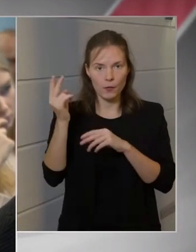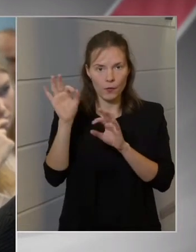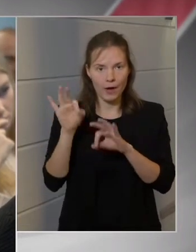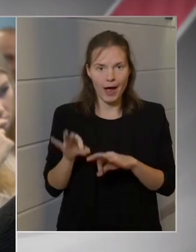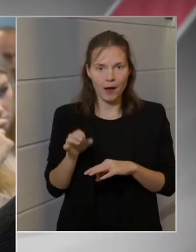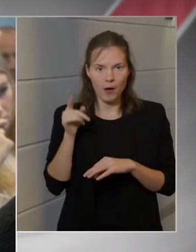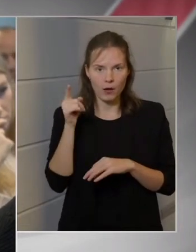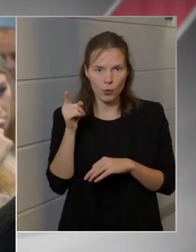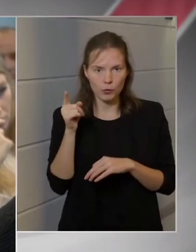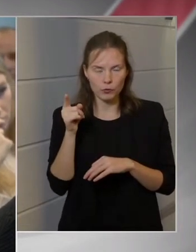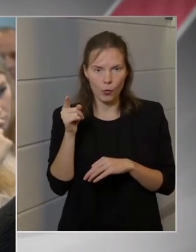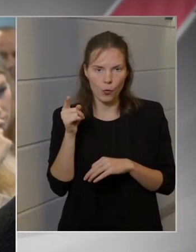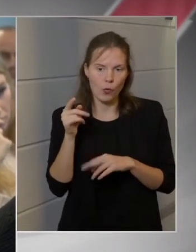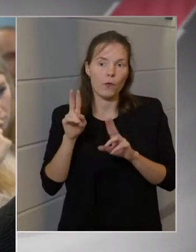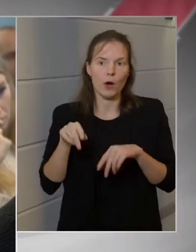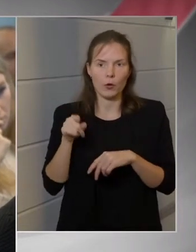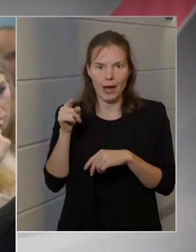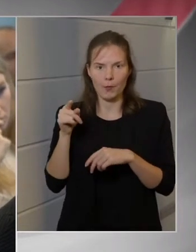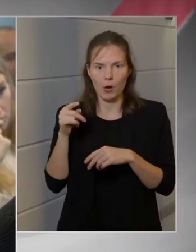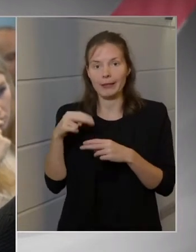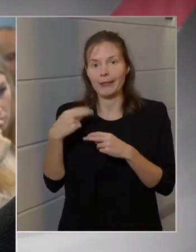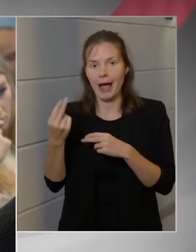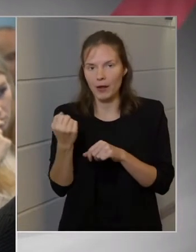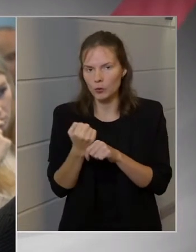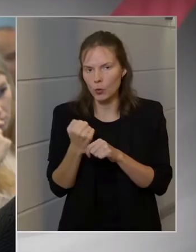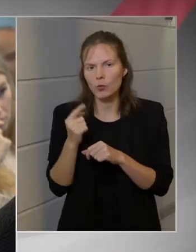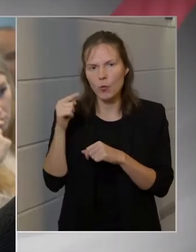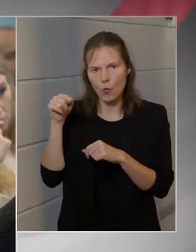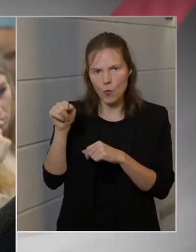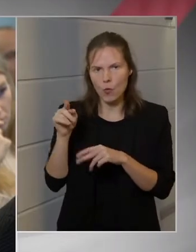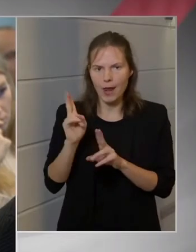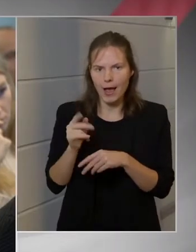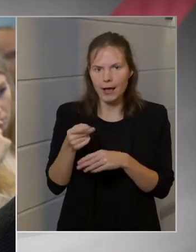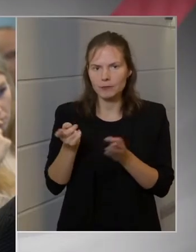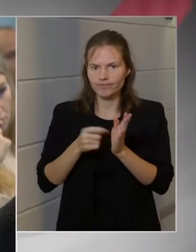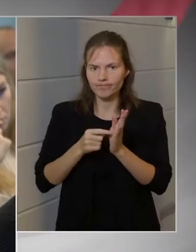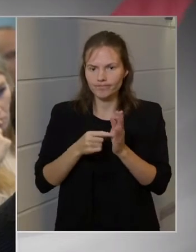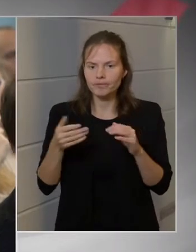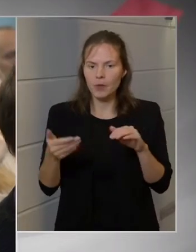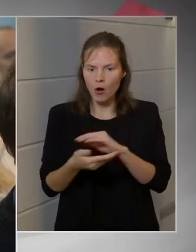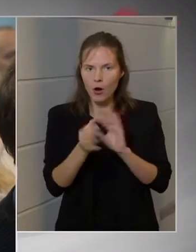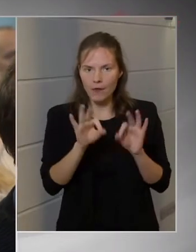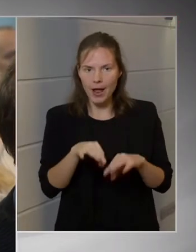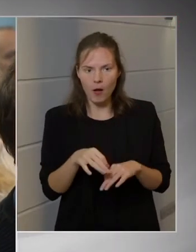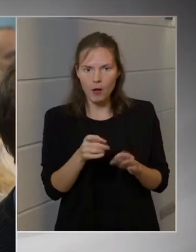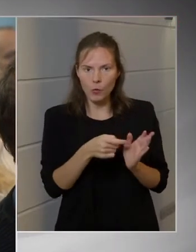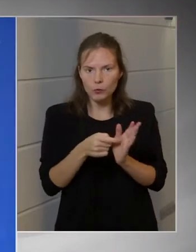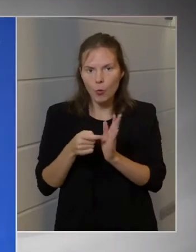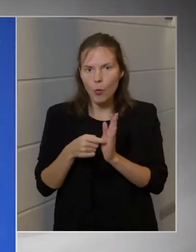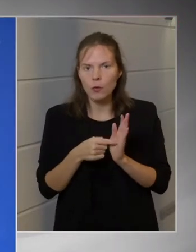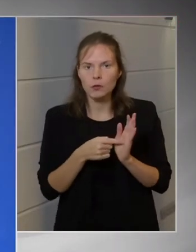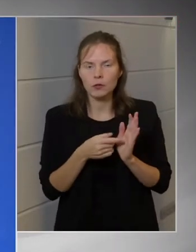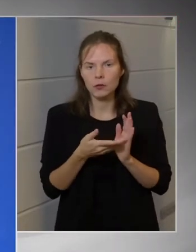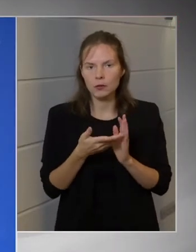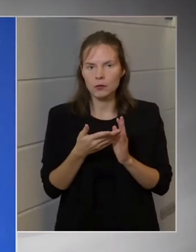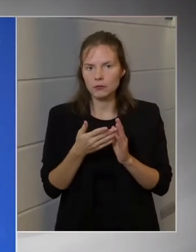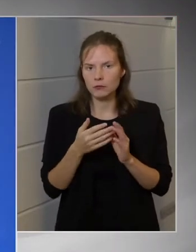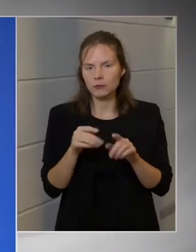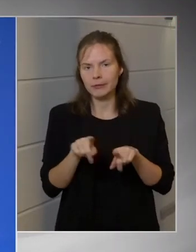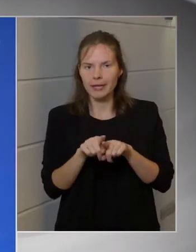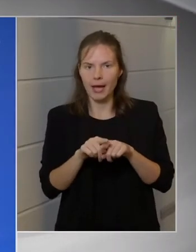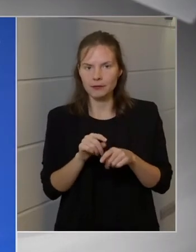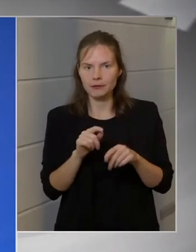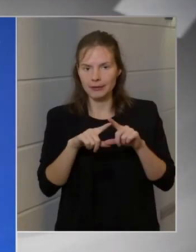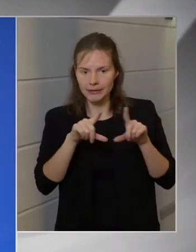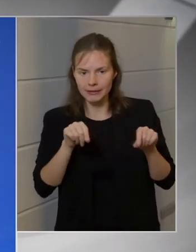nála dolgoznak valójában ezek az emberek, megkövetelheti az alvállalkozóitól, hogy mégis kérjenek az ő embereiktől ilyen